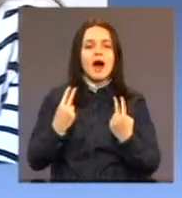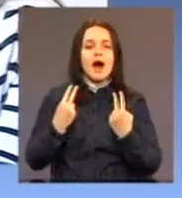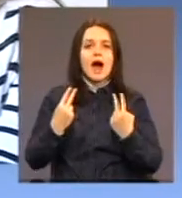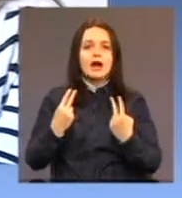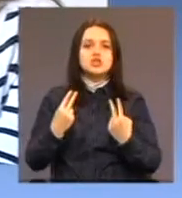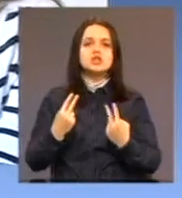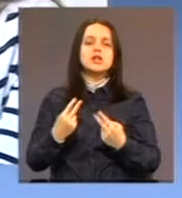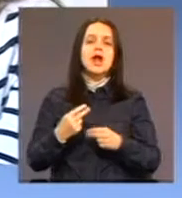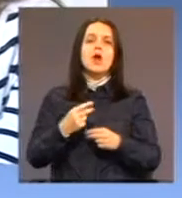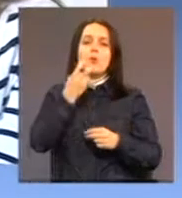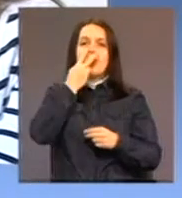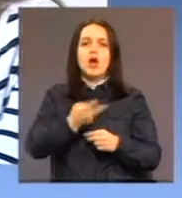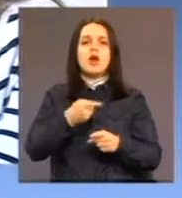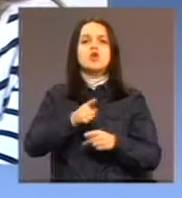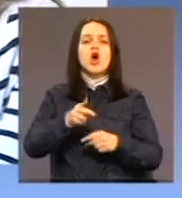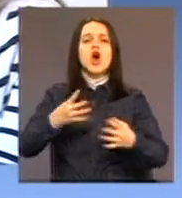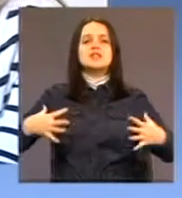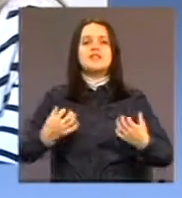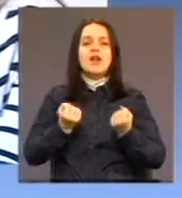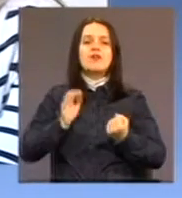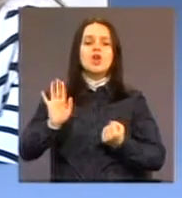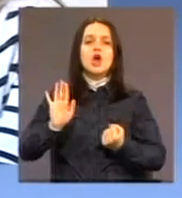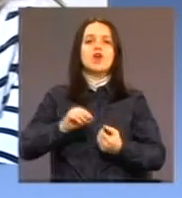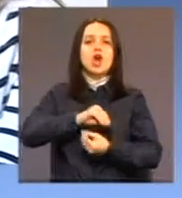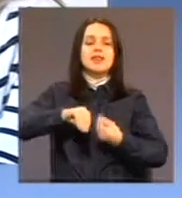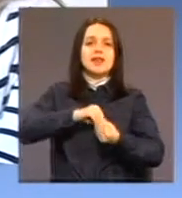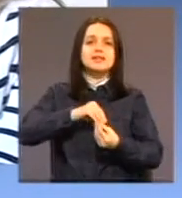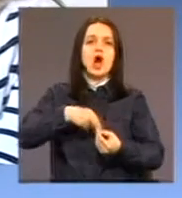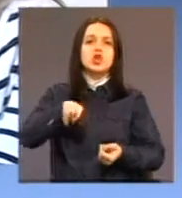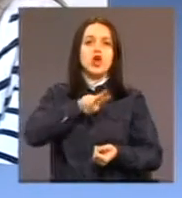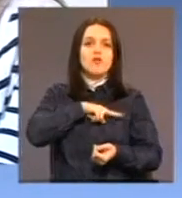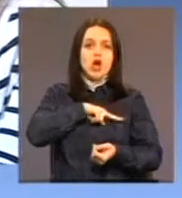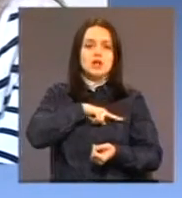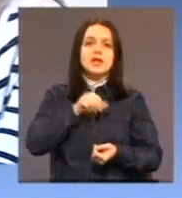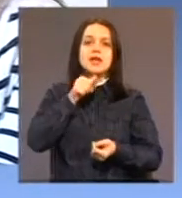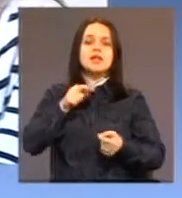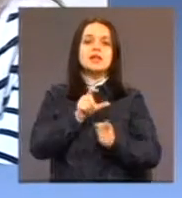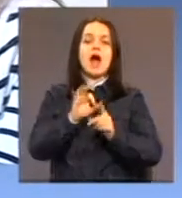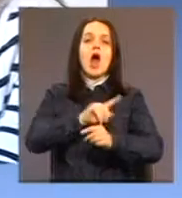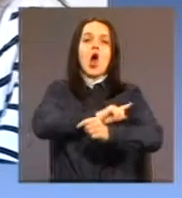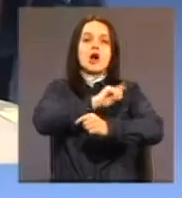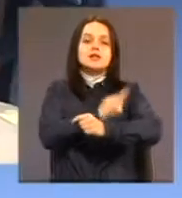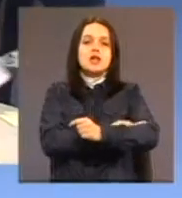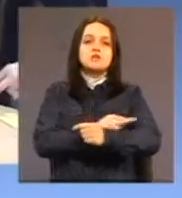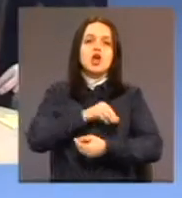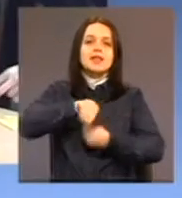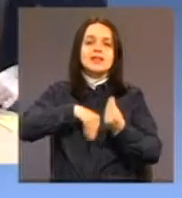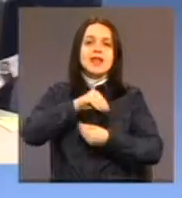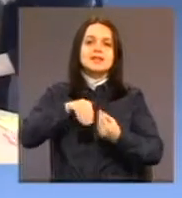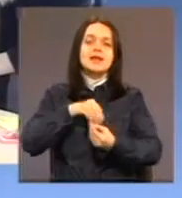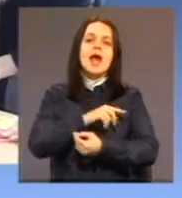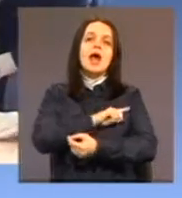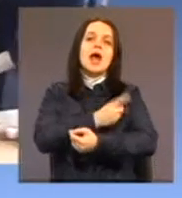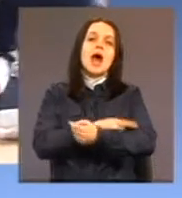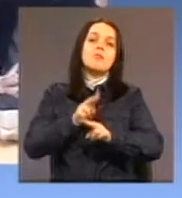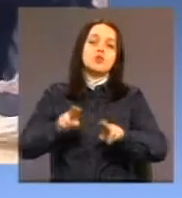ostvarivanja njihove roditeljske odgovornosti, a također trudimo se i da osnažimo roditeljske kapacitete. Dnevni